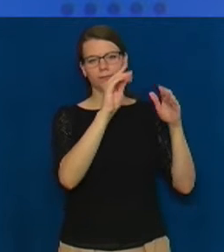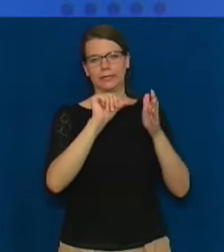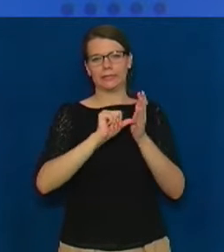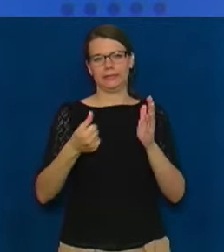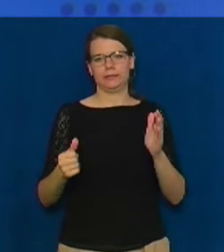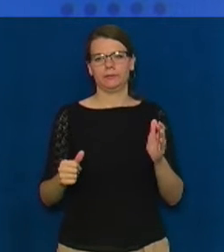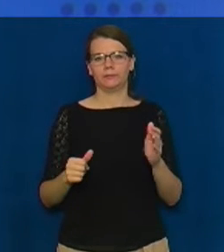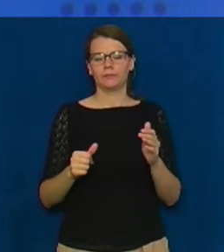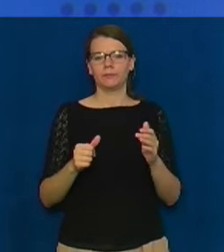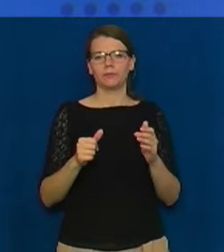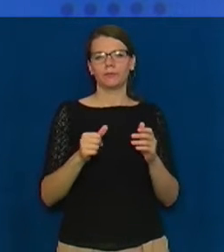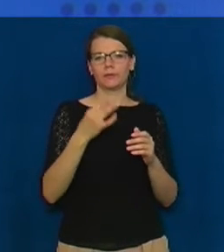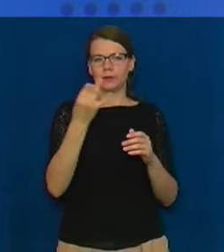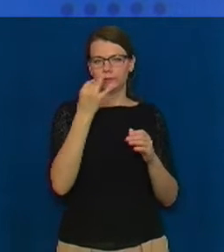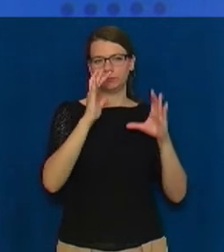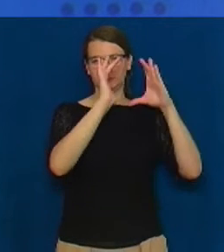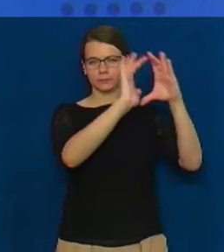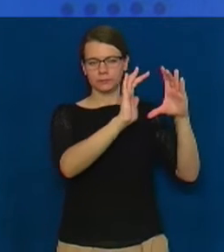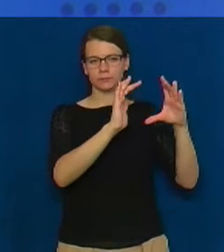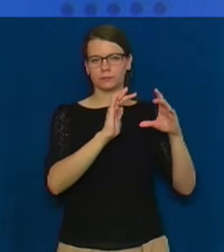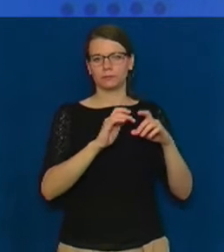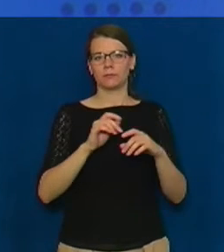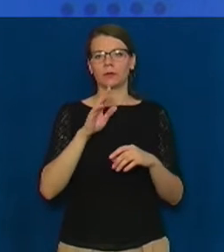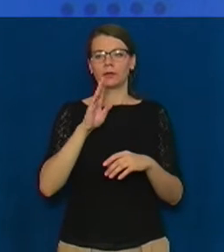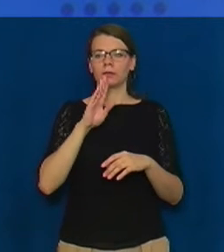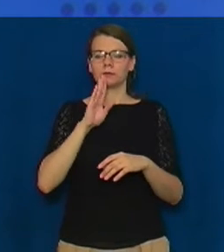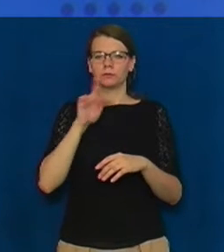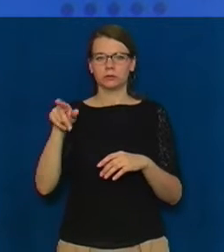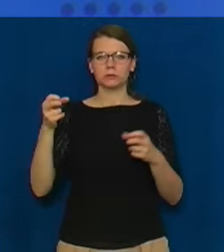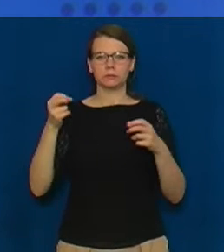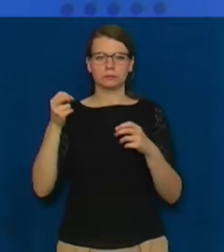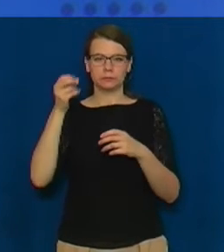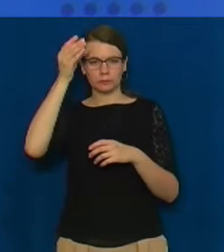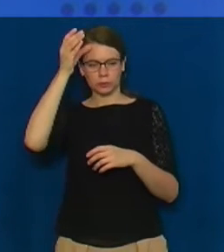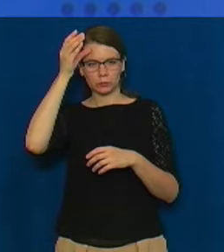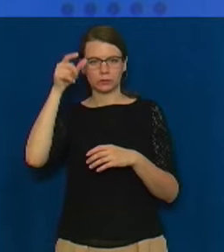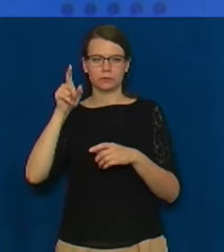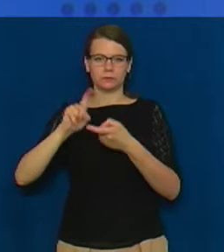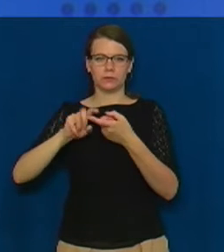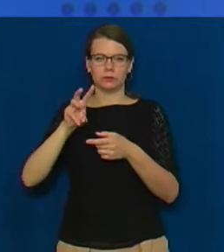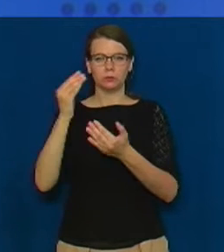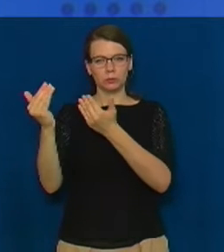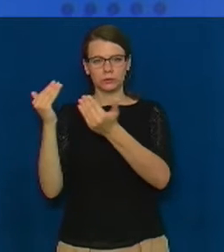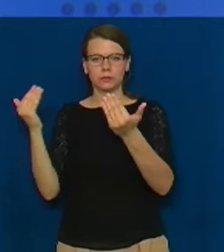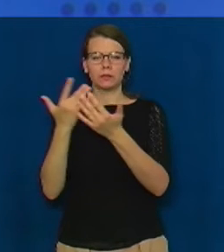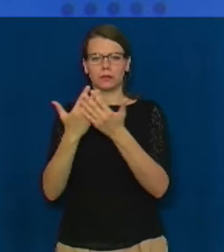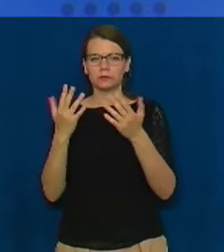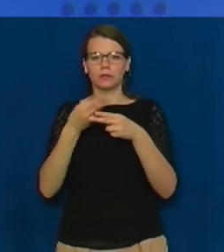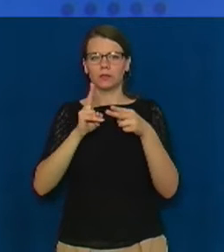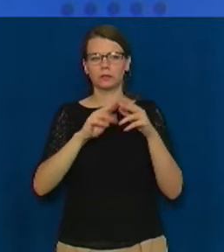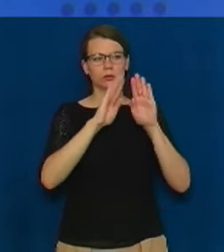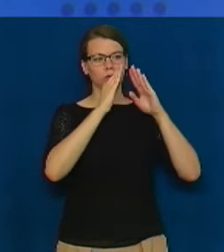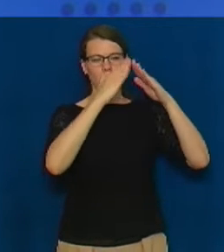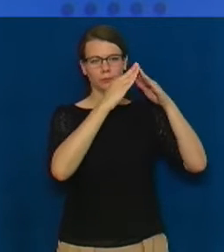будівлі. Старший науковий співробітник обласного краєзнавчого музею Тамара Кургіна-Коваленко каже, настінні медальйони виготовили на